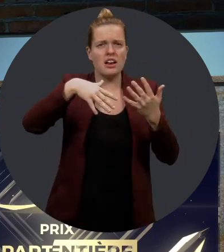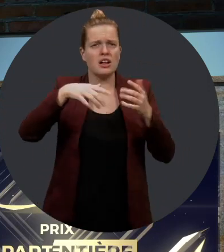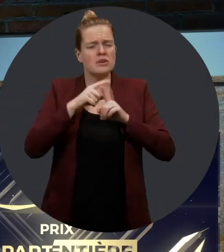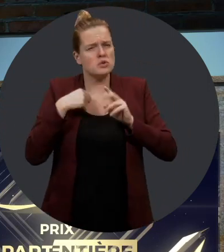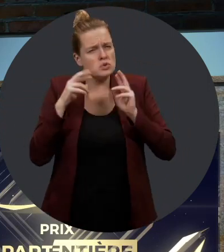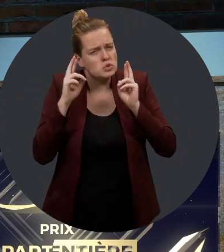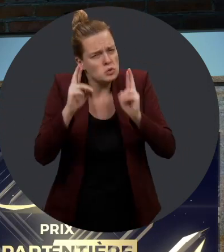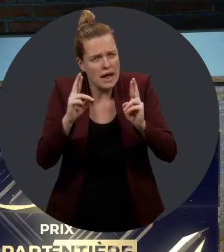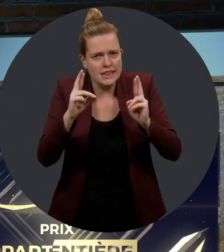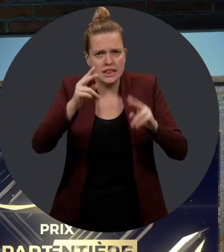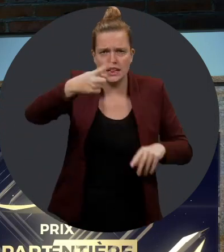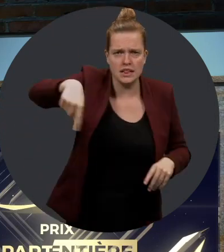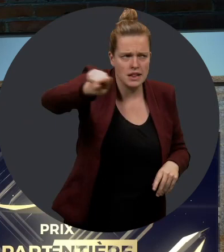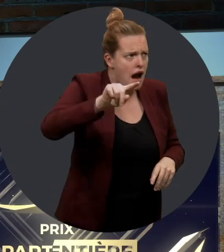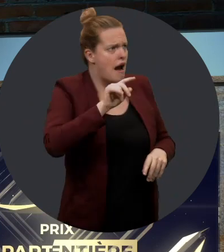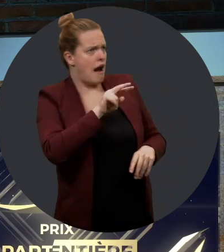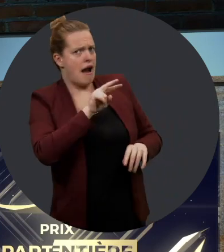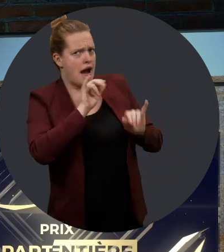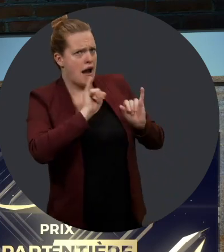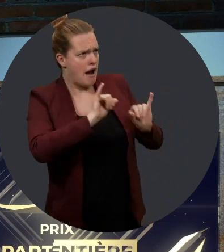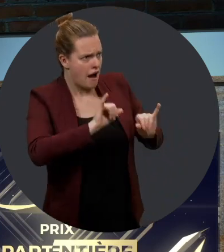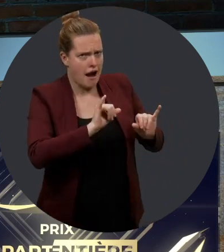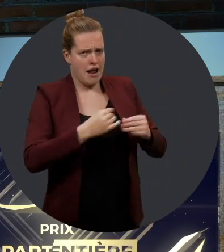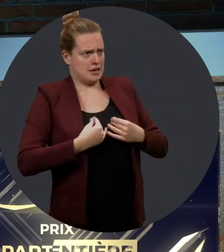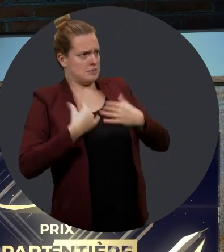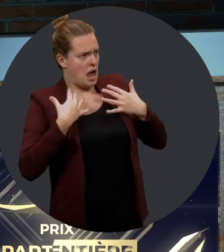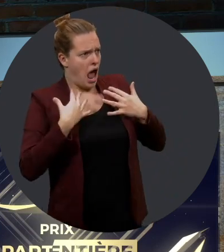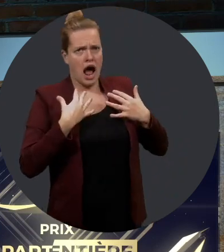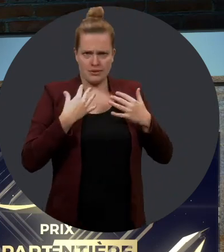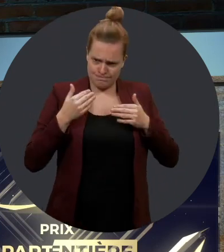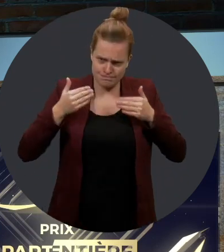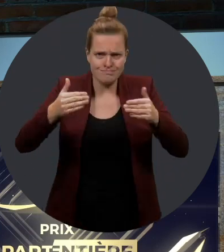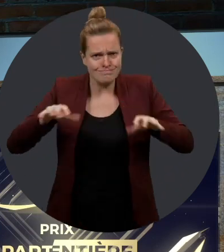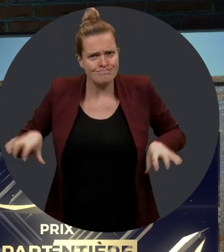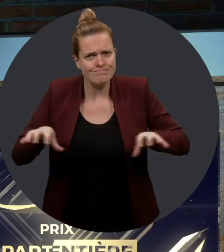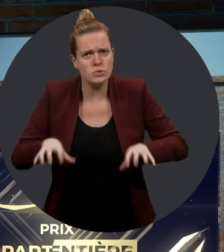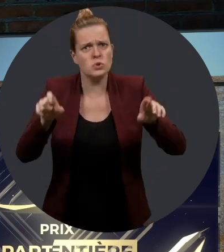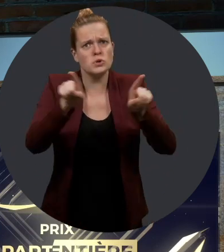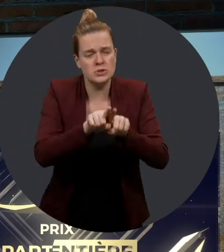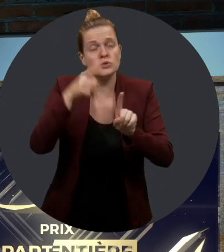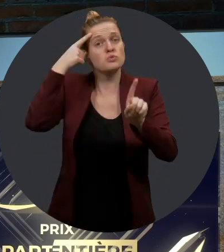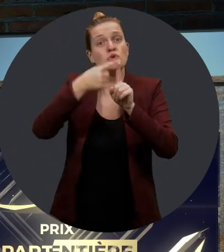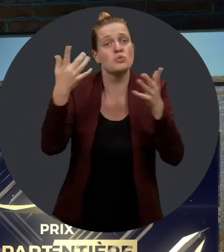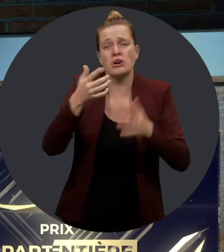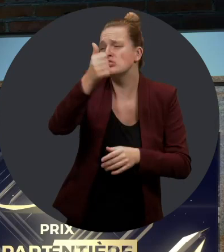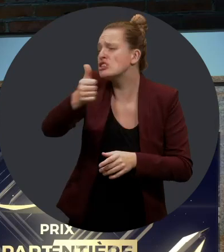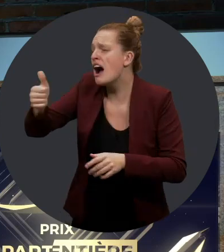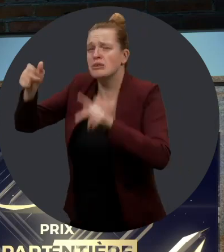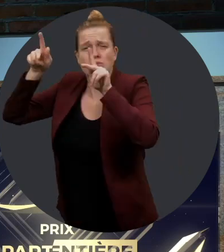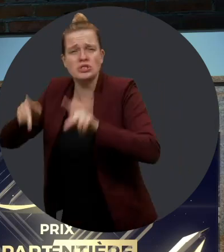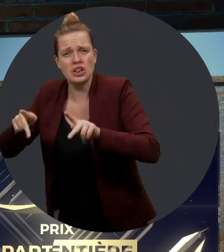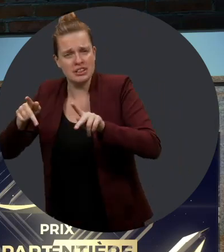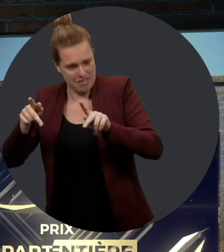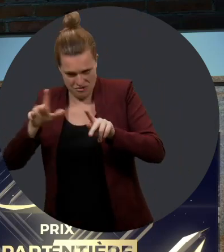des personnes handicapées. Je souhaite que ça vous inspire, vous aussi, à poser des gestes en ce sens pour que